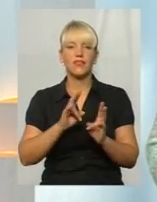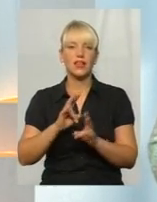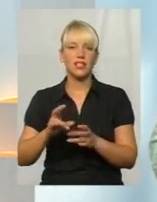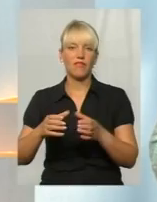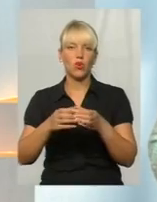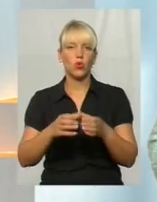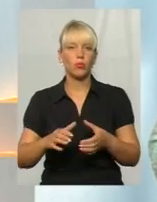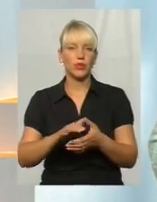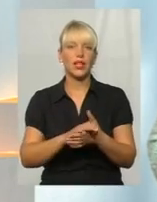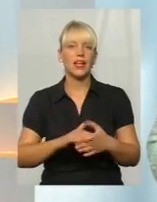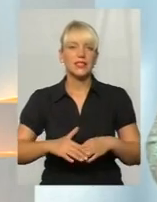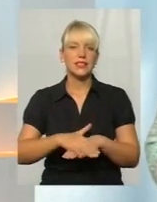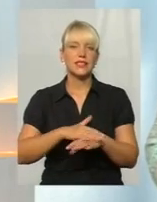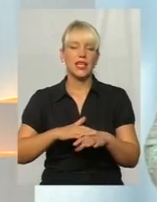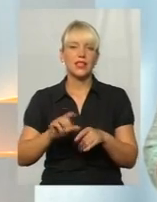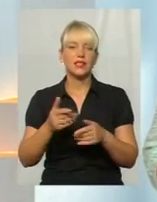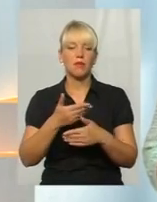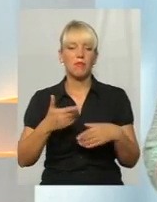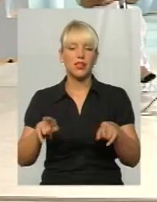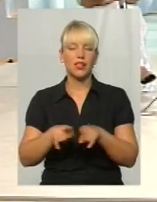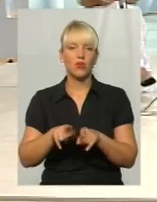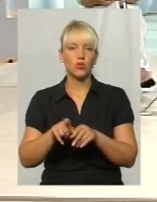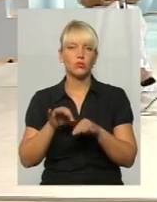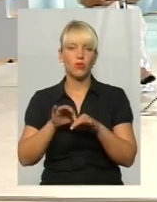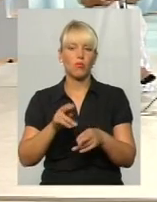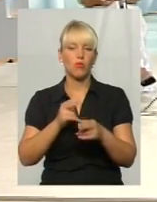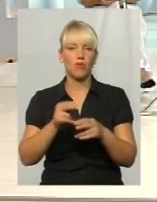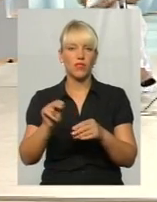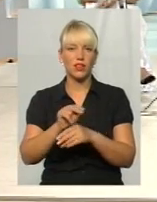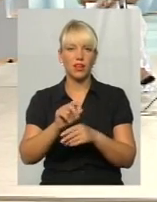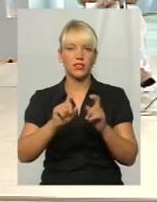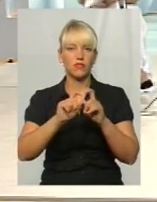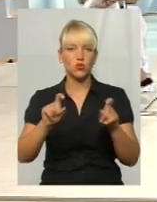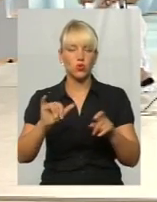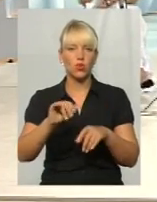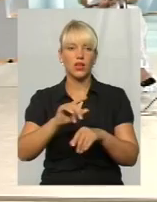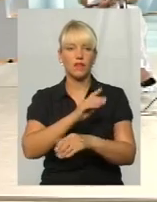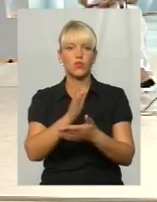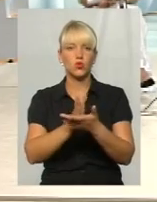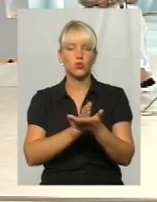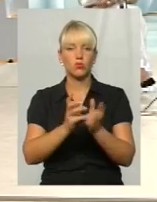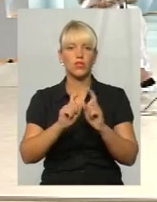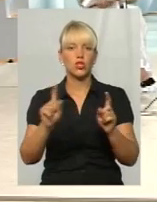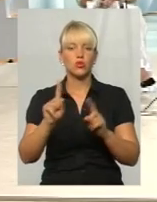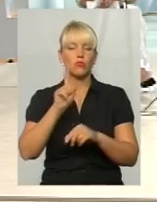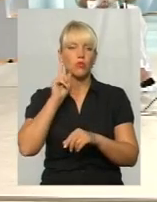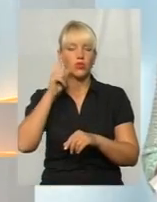але ми проводимо також профілактики в школах, в учбових закладах, для того, щоб молодь знала.